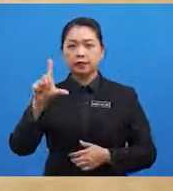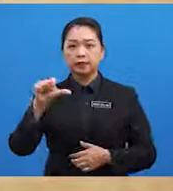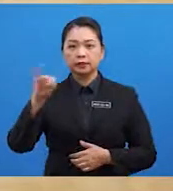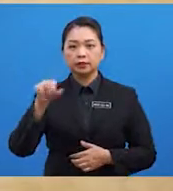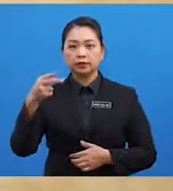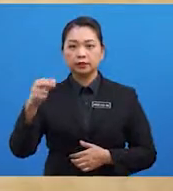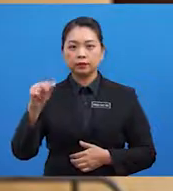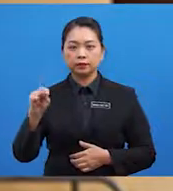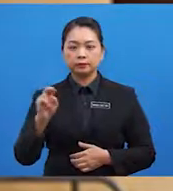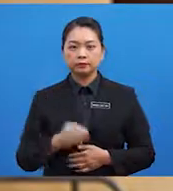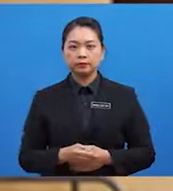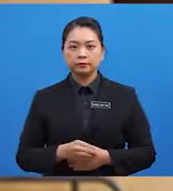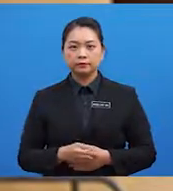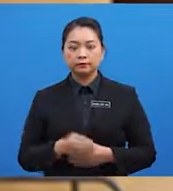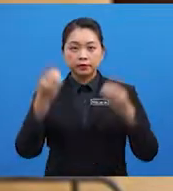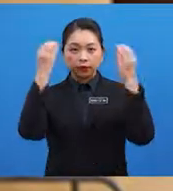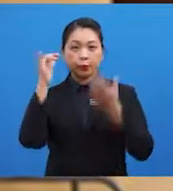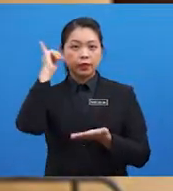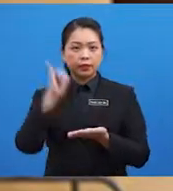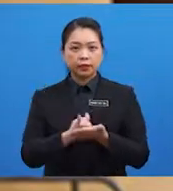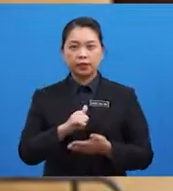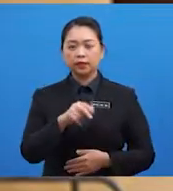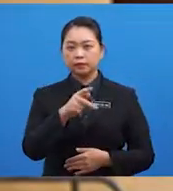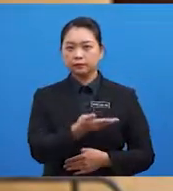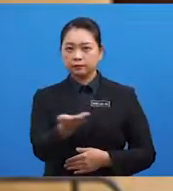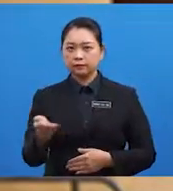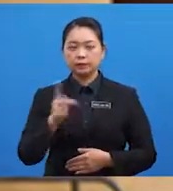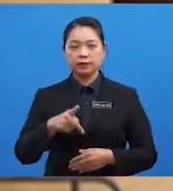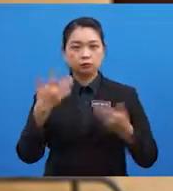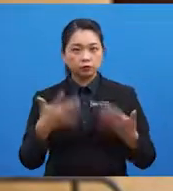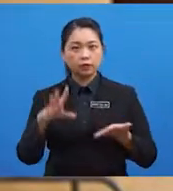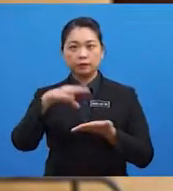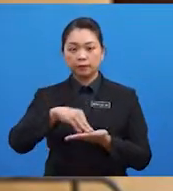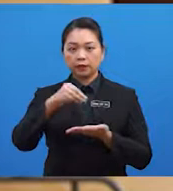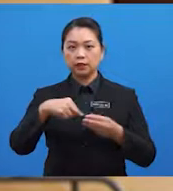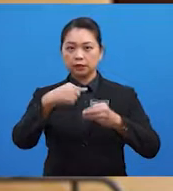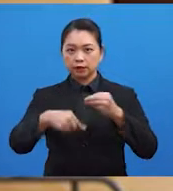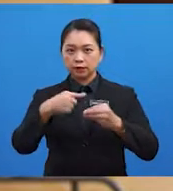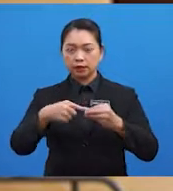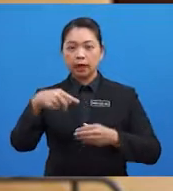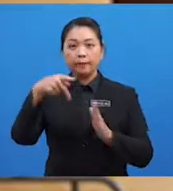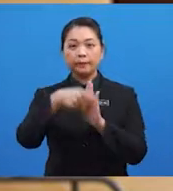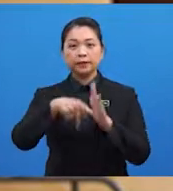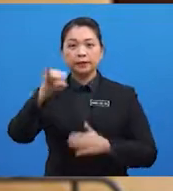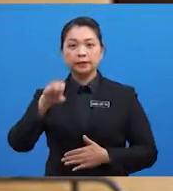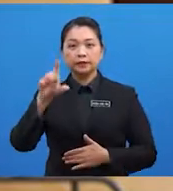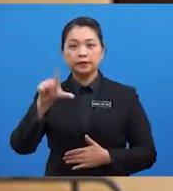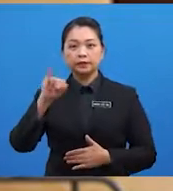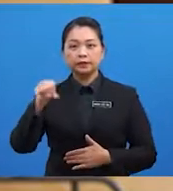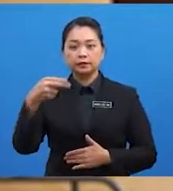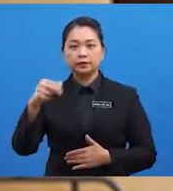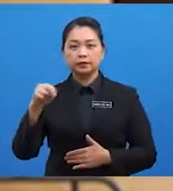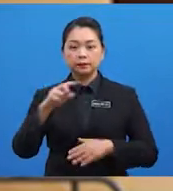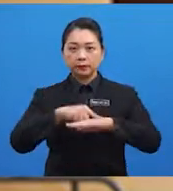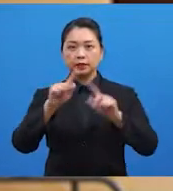Dan cikgu yakin para pelajar telah mempelajari tentang penjelajahan Semasa